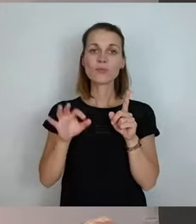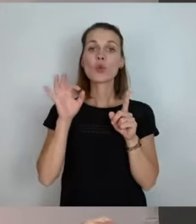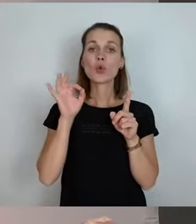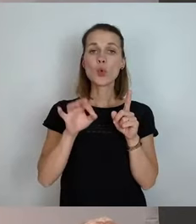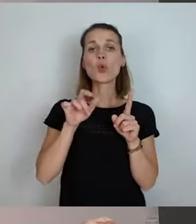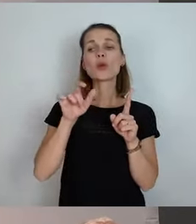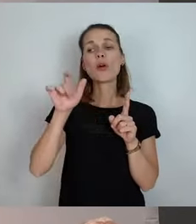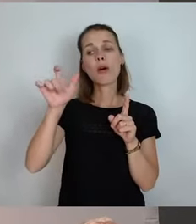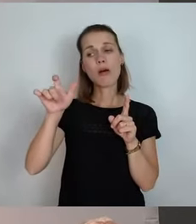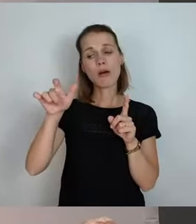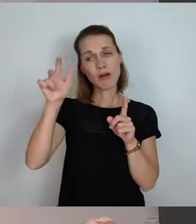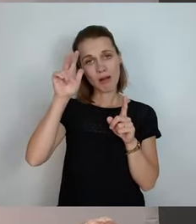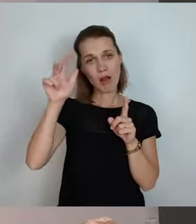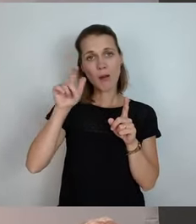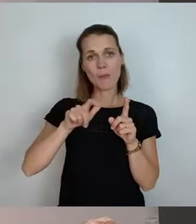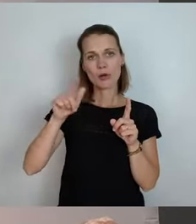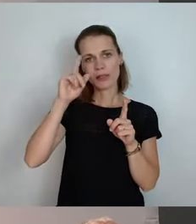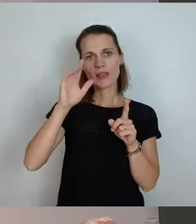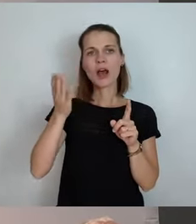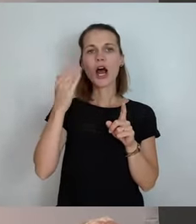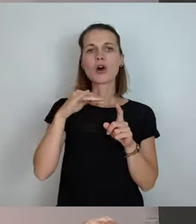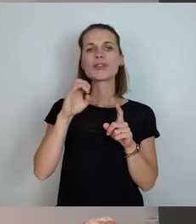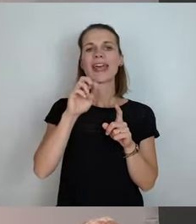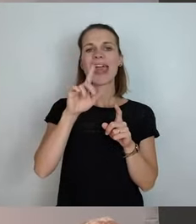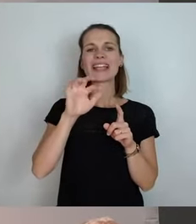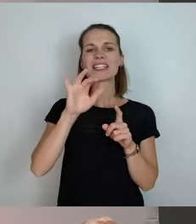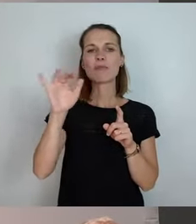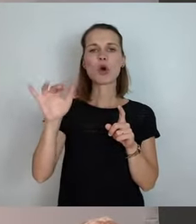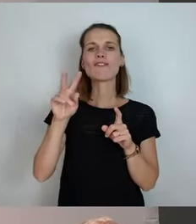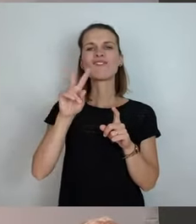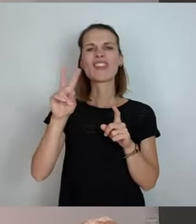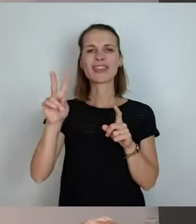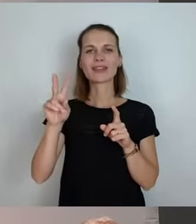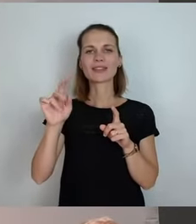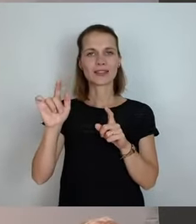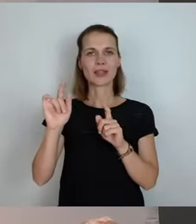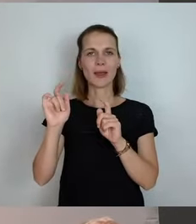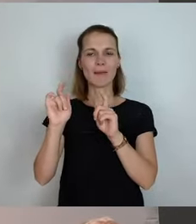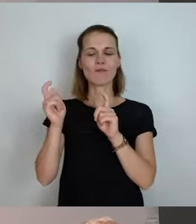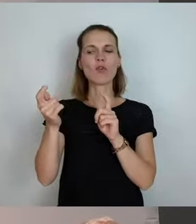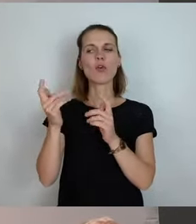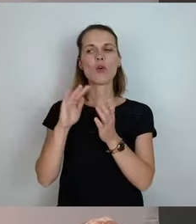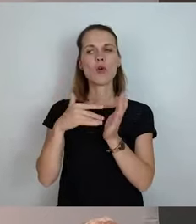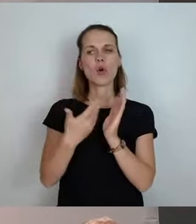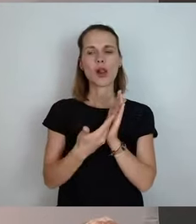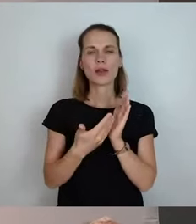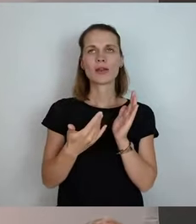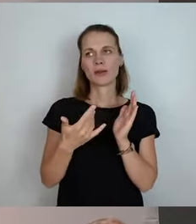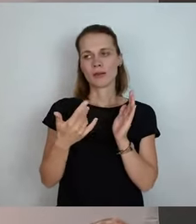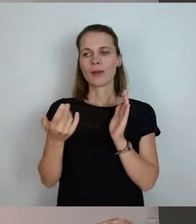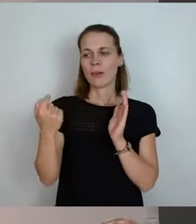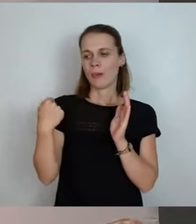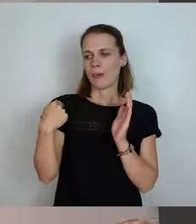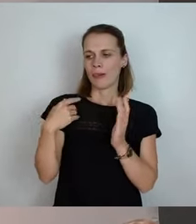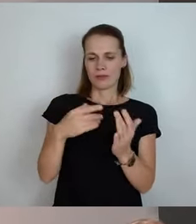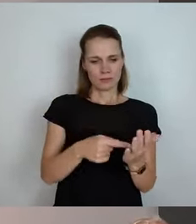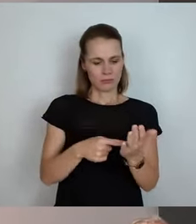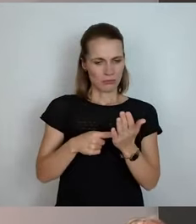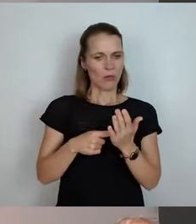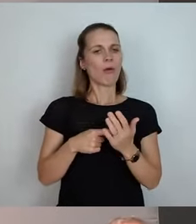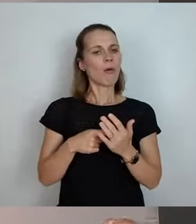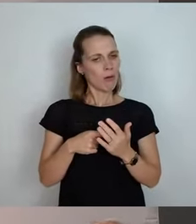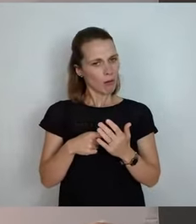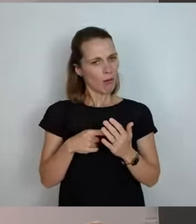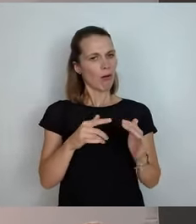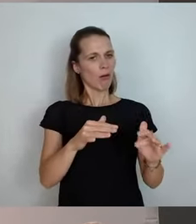einmal VETAS aus dem Erzgebirge. Nein, die haben mir das neulich präsentiert und ich war dann, war ich auch beeindruckt, dass man das auch in